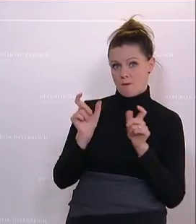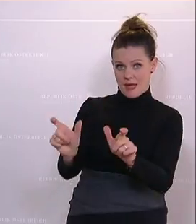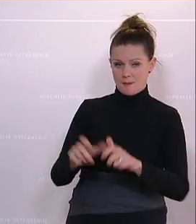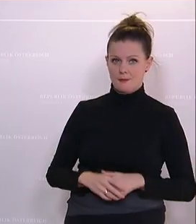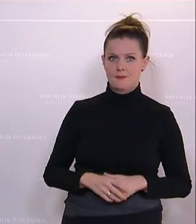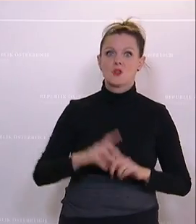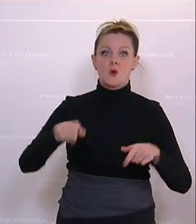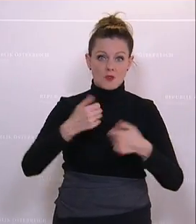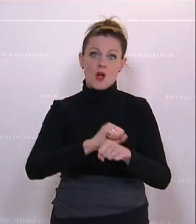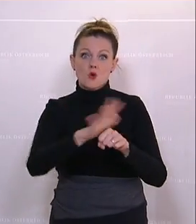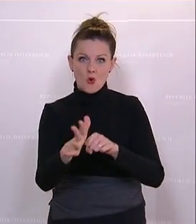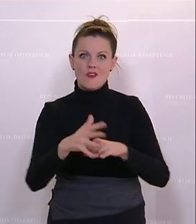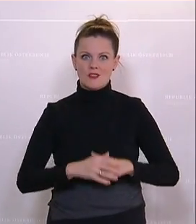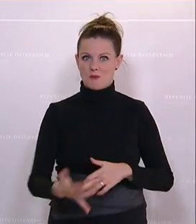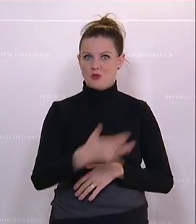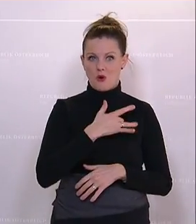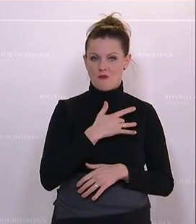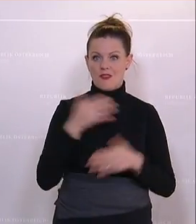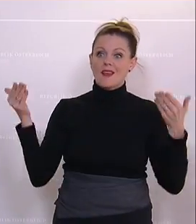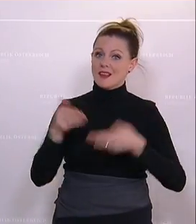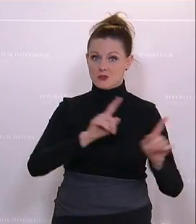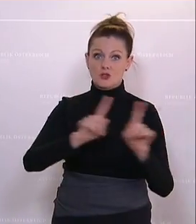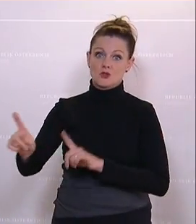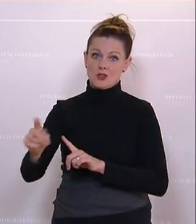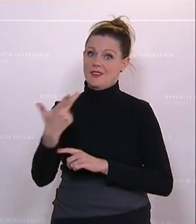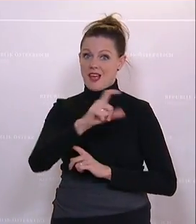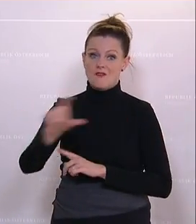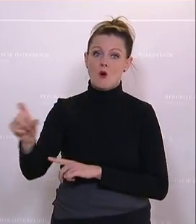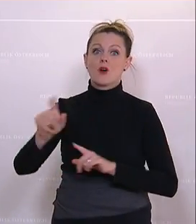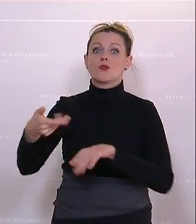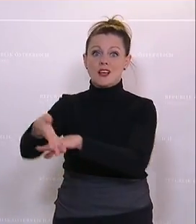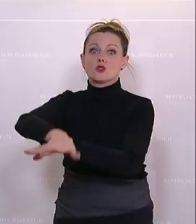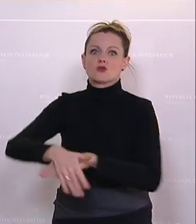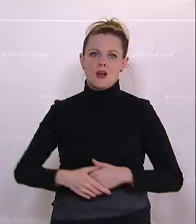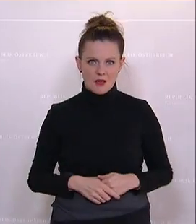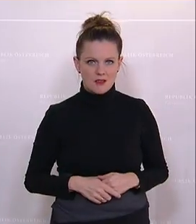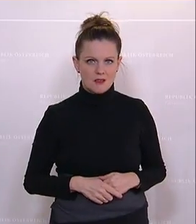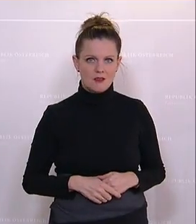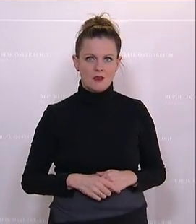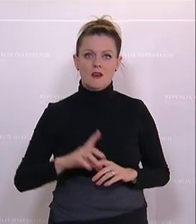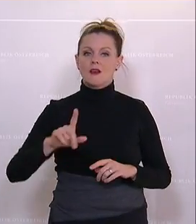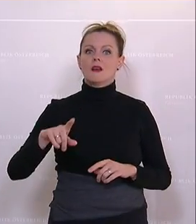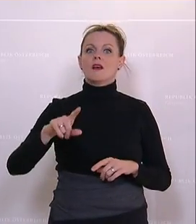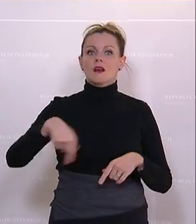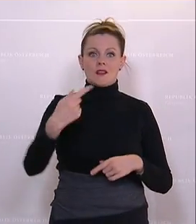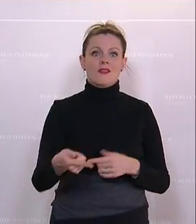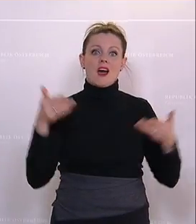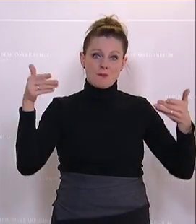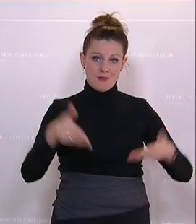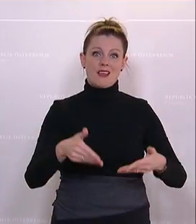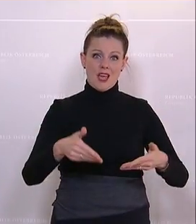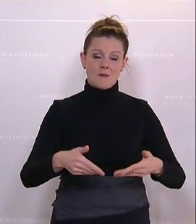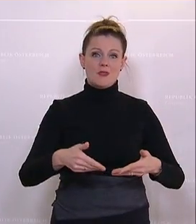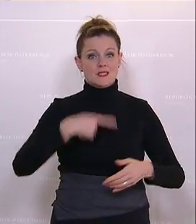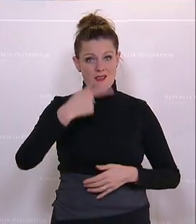Und er hat dann Covid gekriegt. Er ist auf der Intensivstation gelegen, drei Wochen, dann ist er gestorben. Und ich habe den Nachruf bei seinem Begräbnis halten müssen, meine